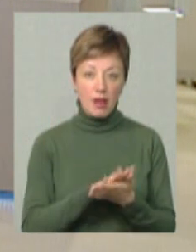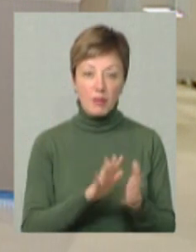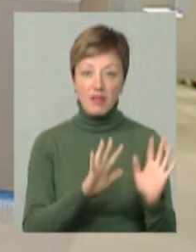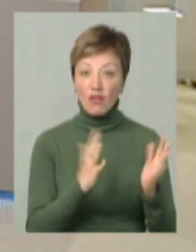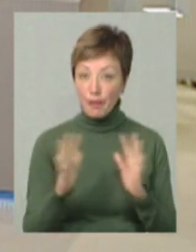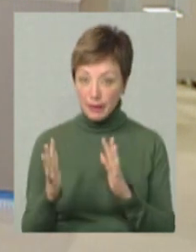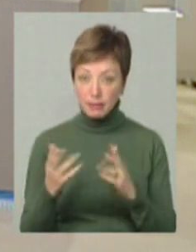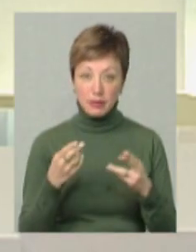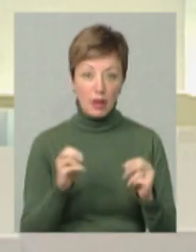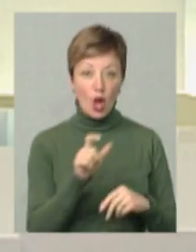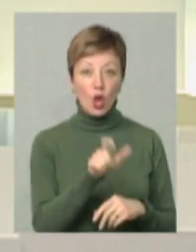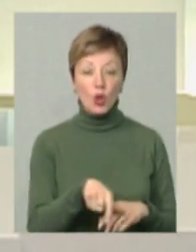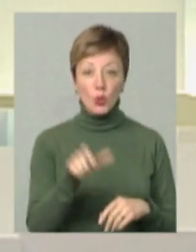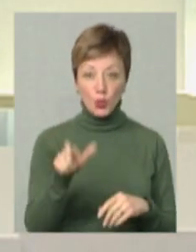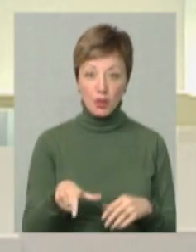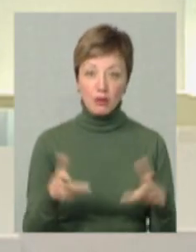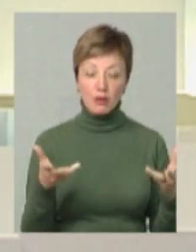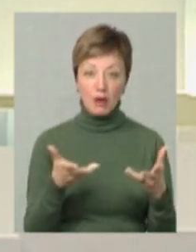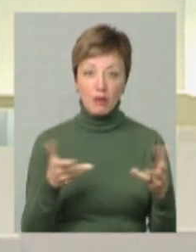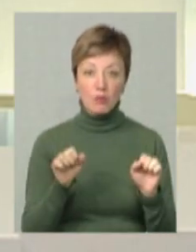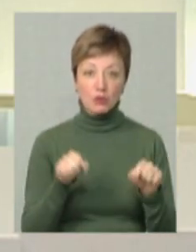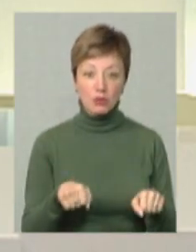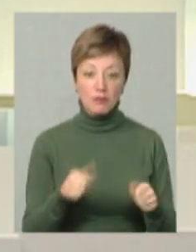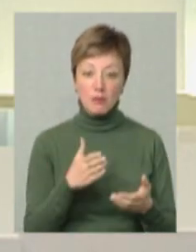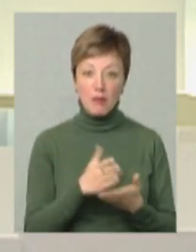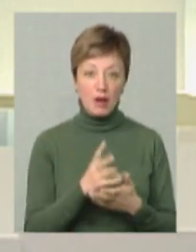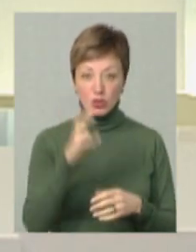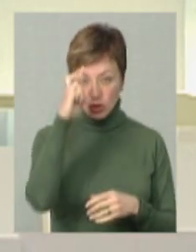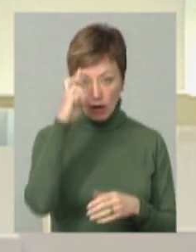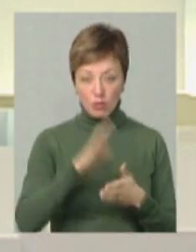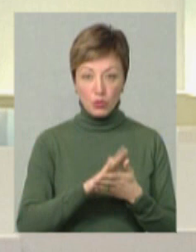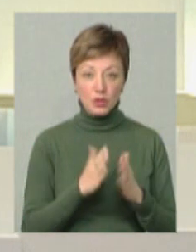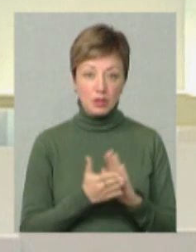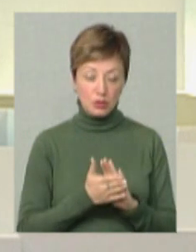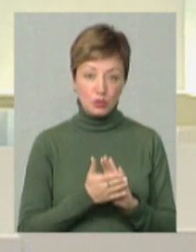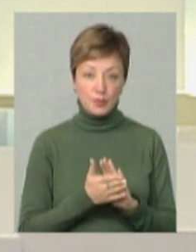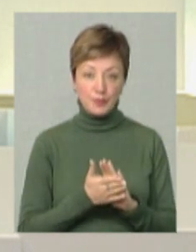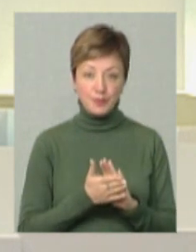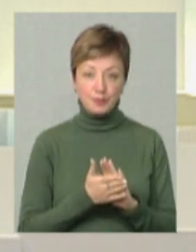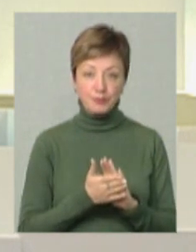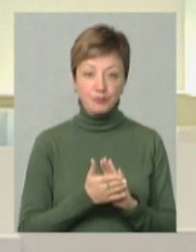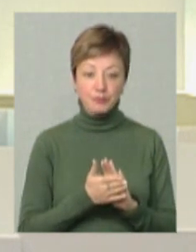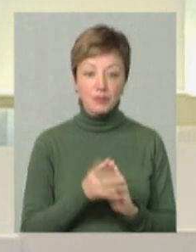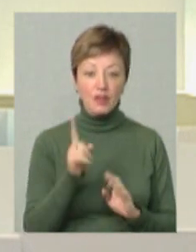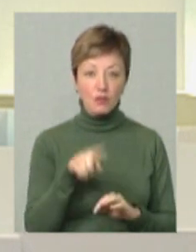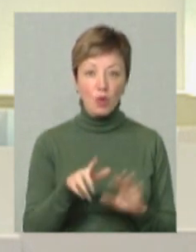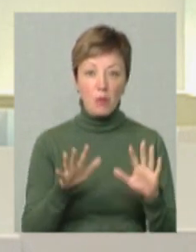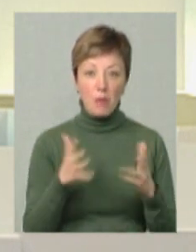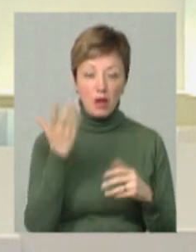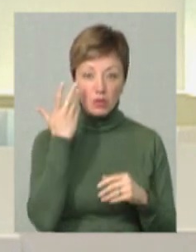випадки, де люди, які, можливо, мають не зовсім державницьку позицію в той момент, коли